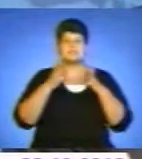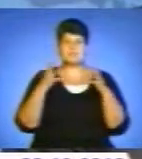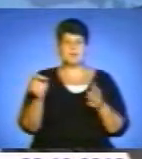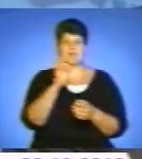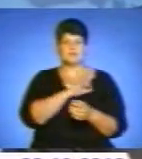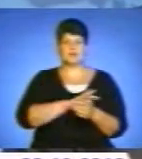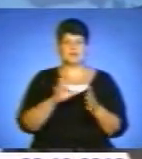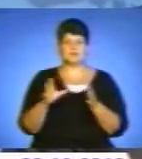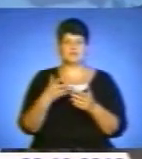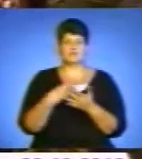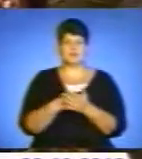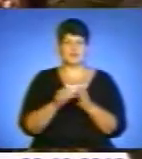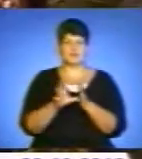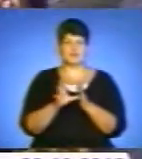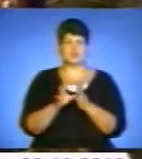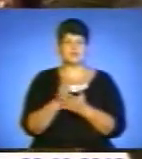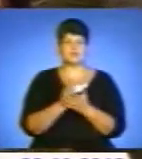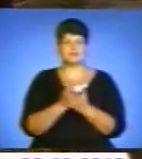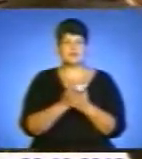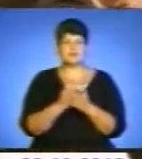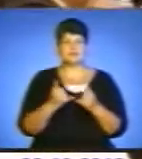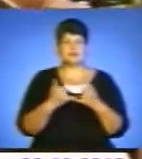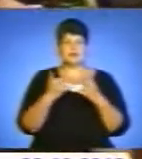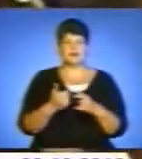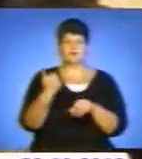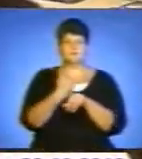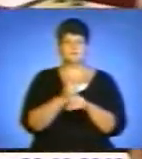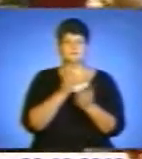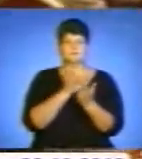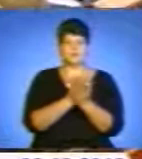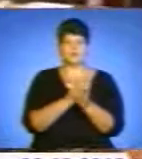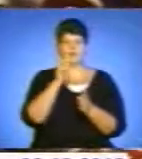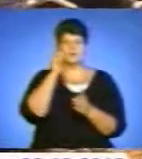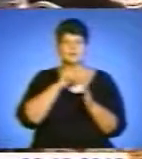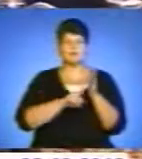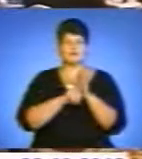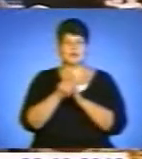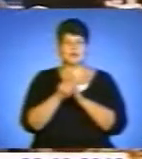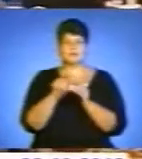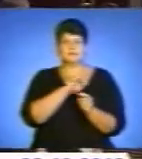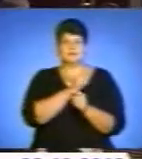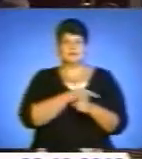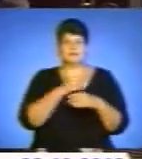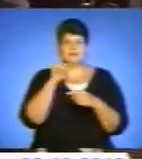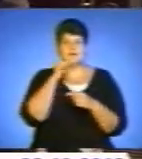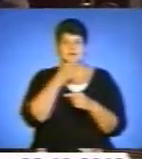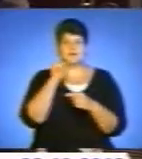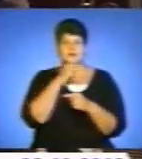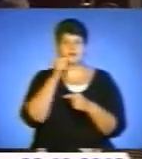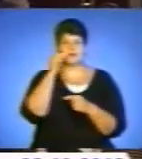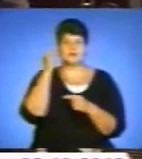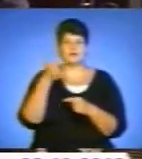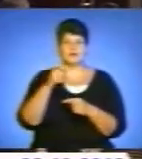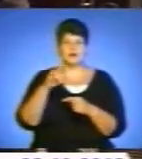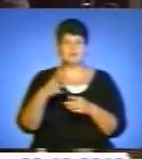власних енергетичних ресурсів. Заради стратегічної мети Україна почала тотальну економію російського газу. Лише цього року